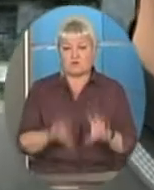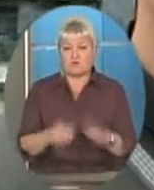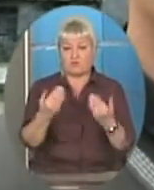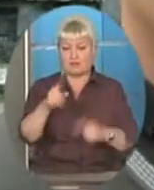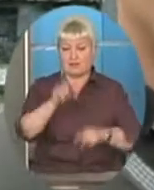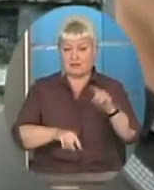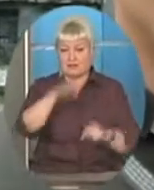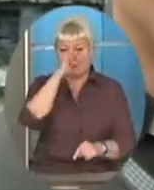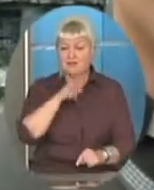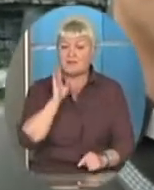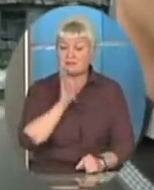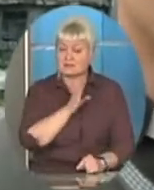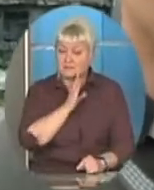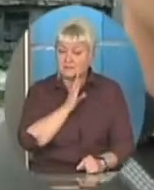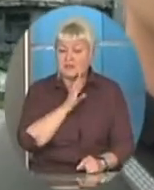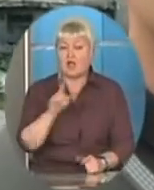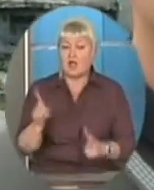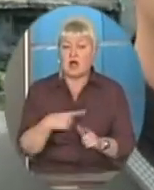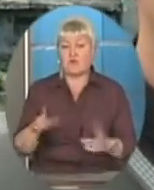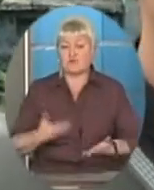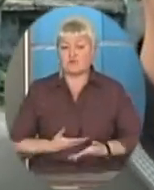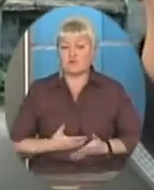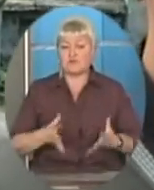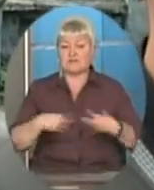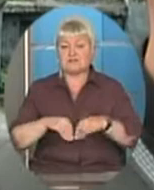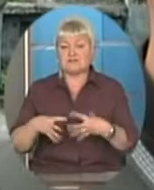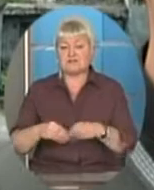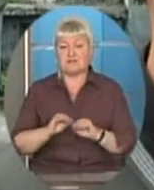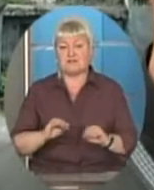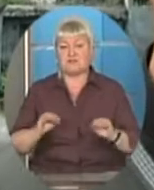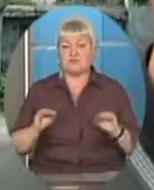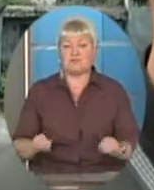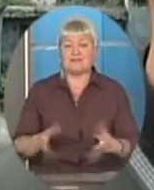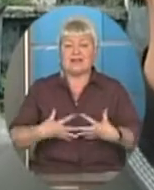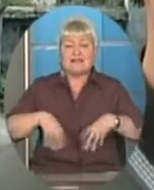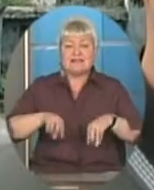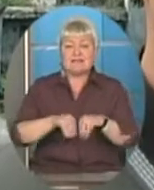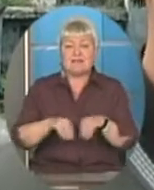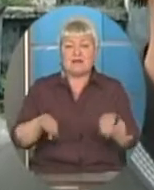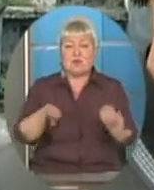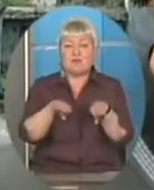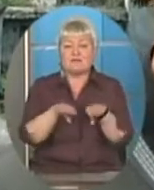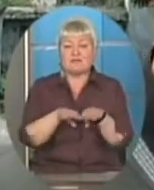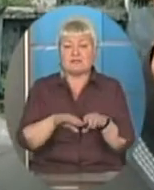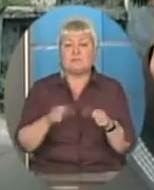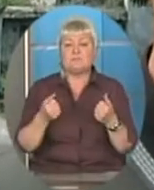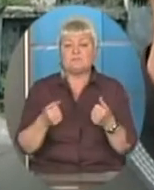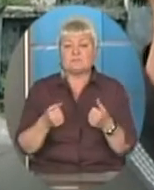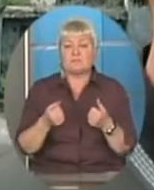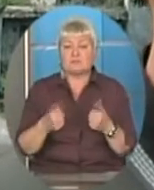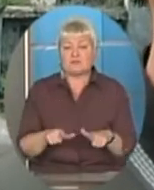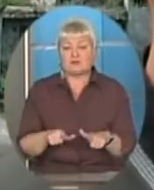батьки, або живуть в сім'ях дитячих будинків сімейного типу, де, зрештою, ці